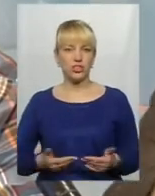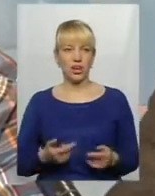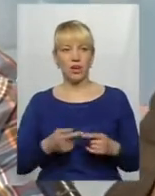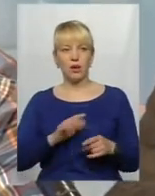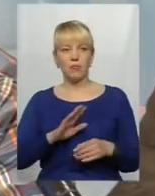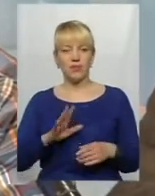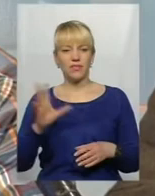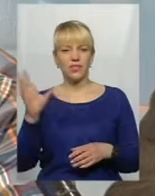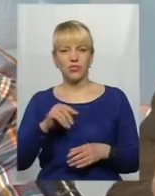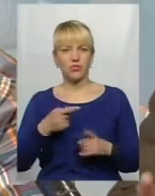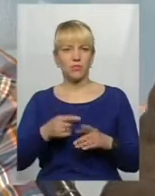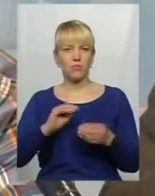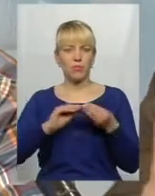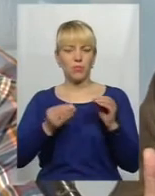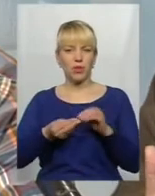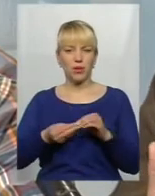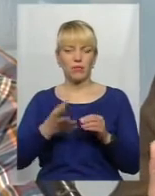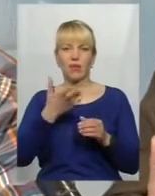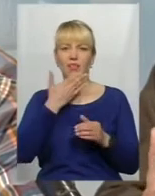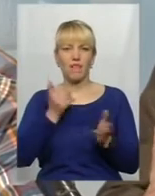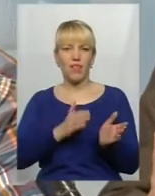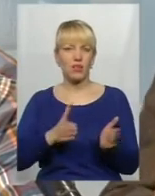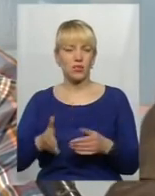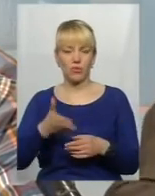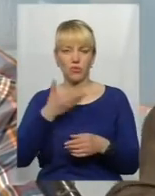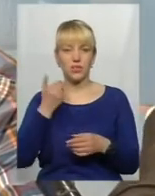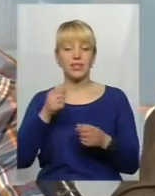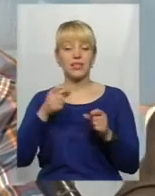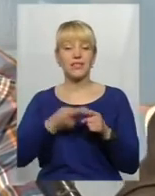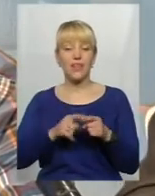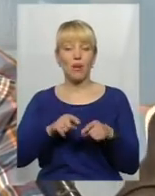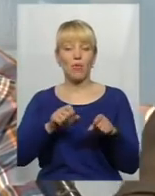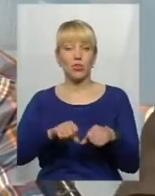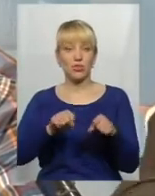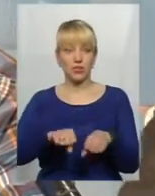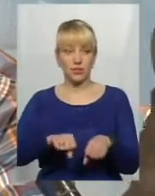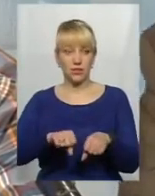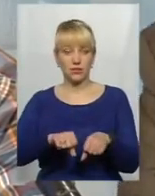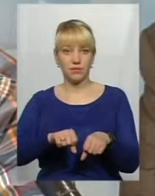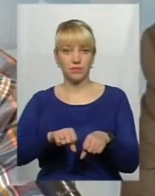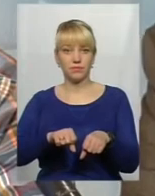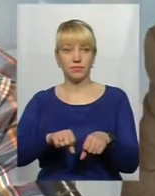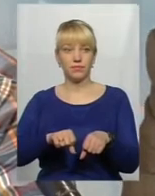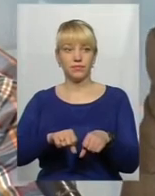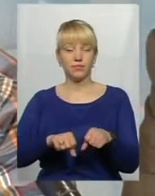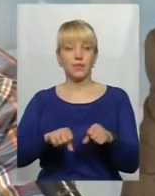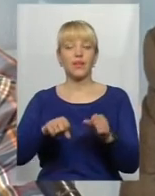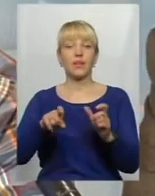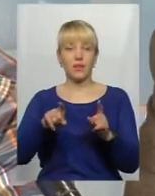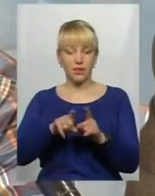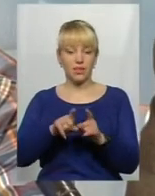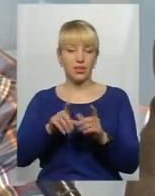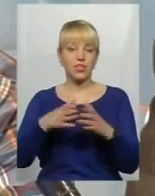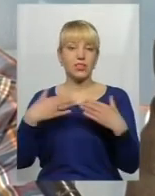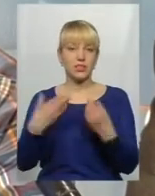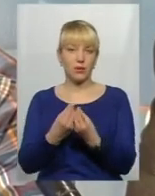нескладухах оцього життя, якоїсь невлаштованості, це можливість і, в тому числі, і родині десь